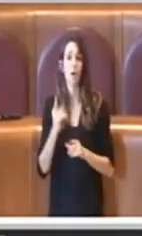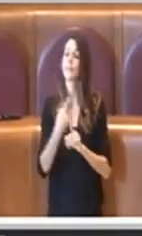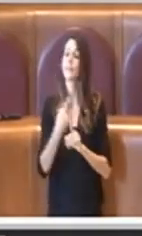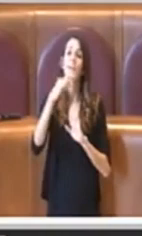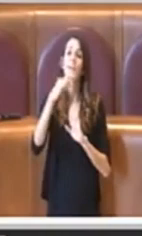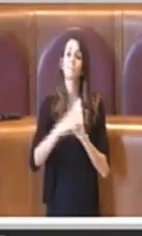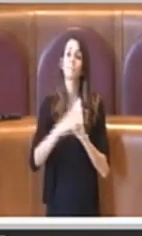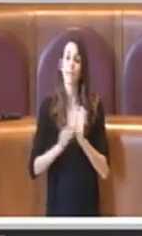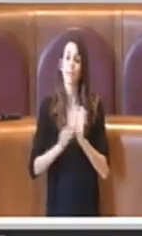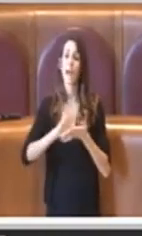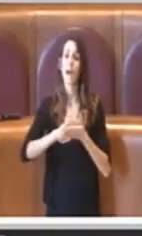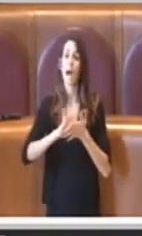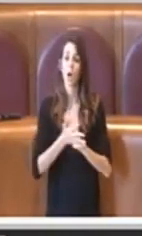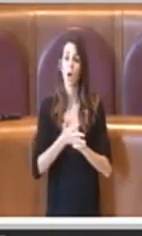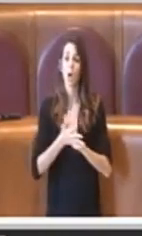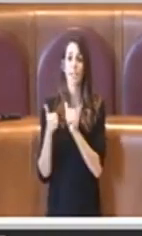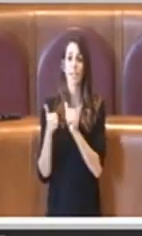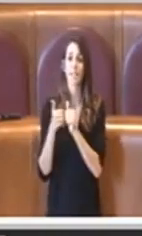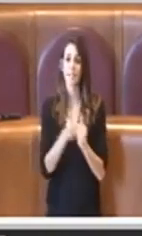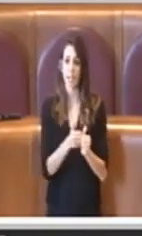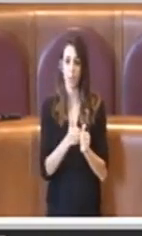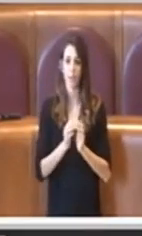presi con i proponenti.